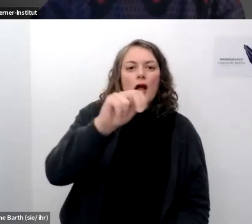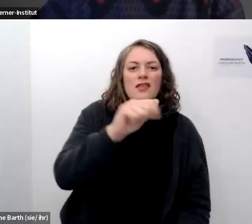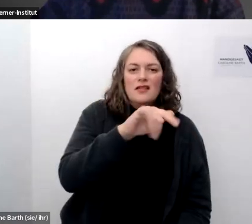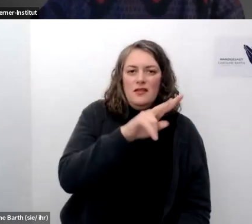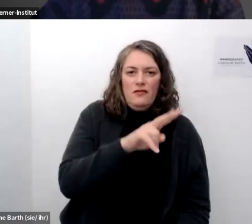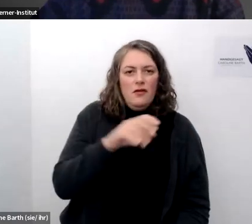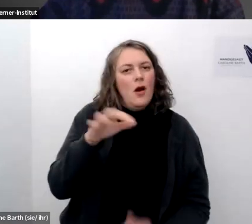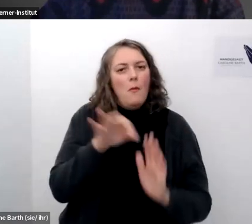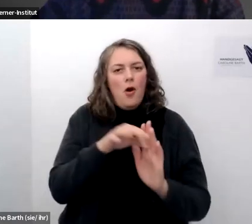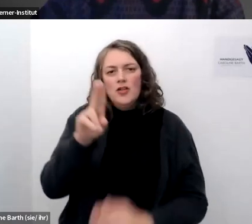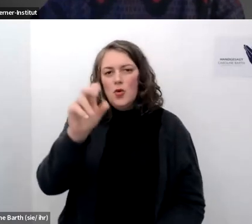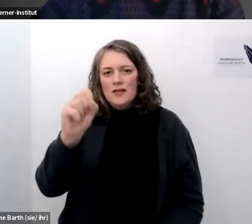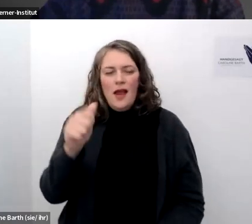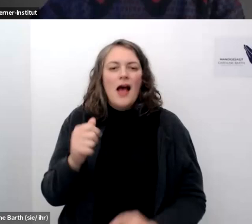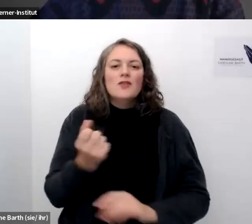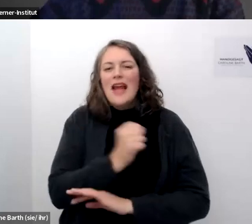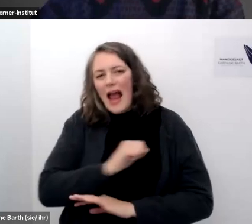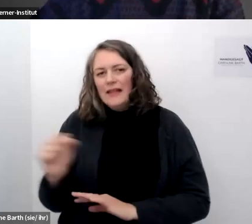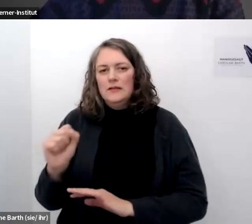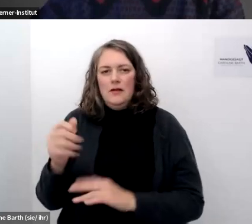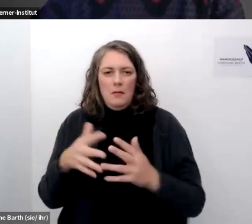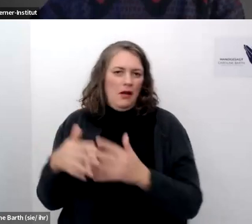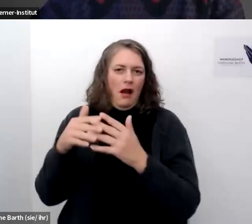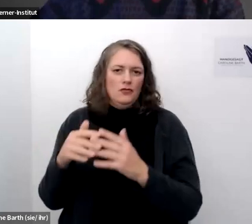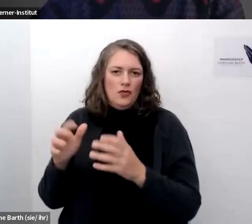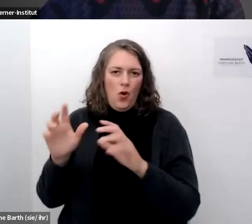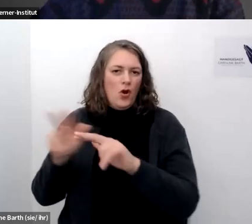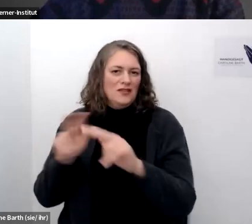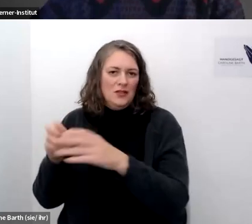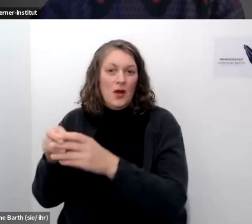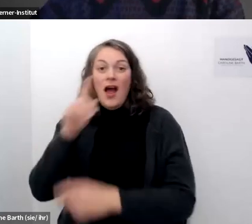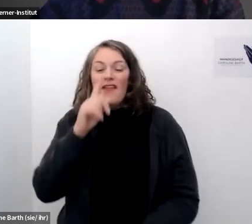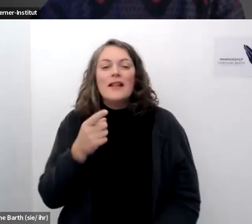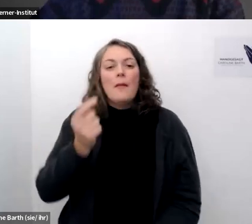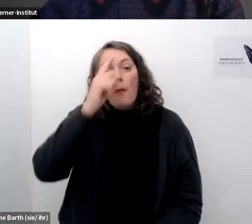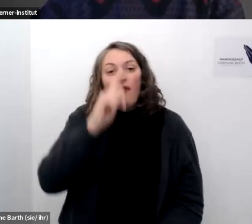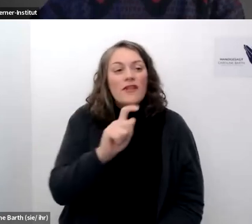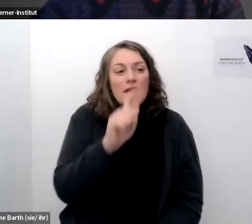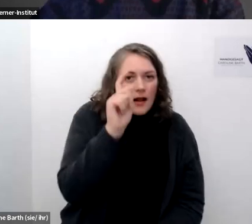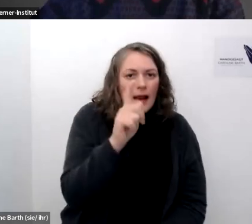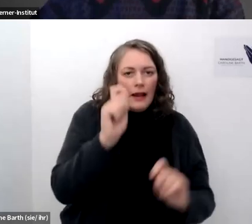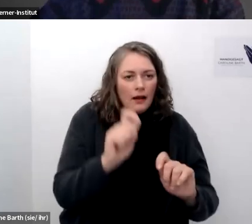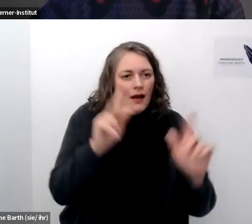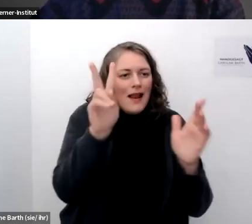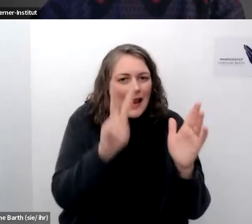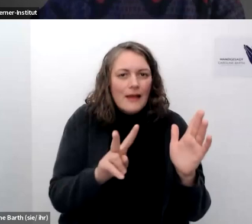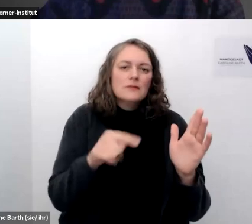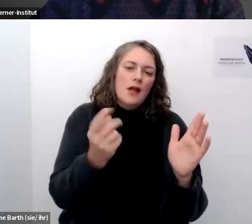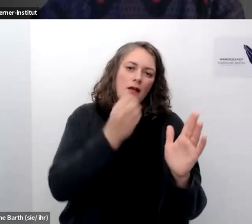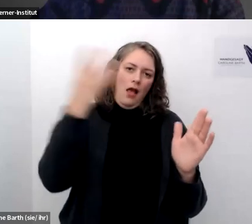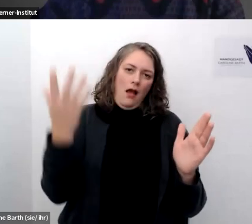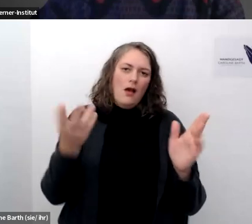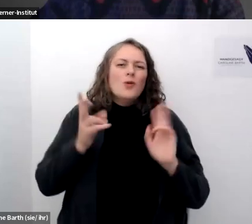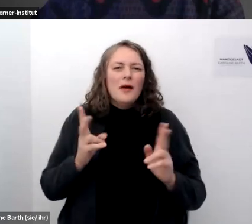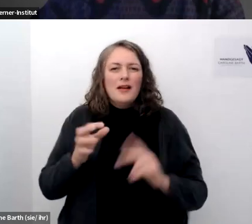westamerikanische organisation und das wird ja aber erst deutlich wenn ich auf das profil gehe und mir das genauer angucke was ich in der regel